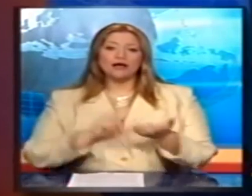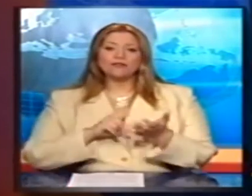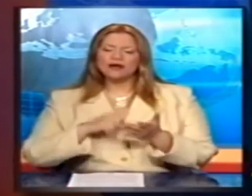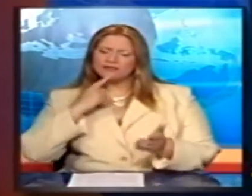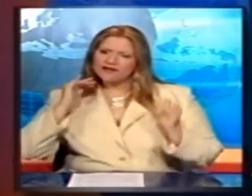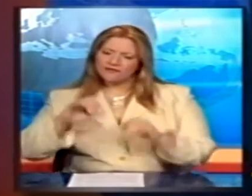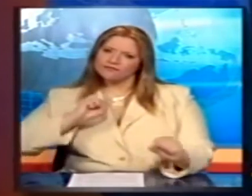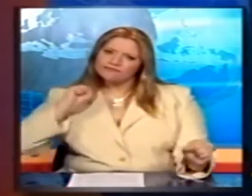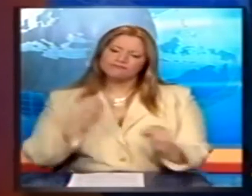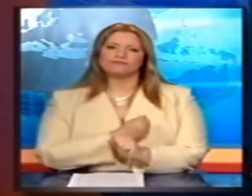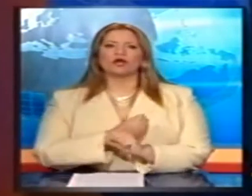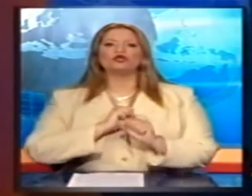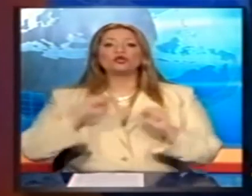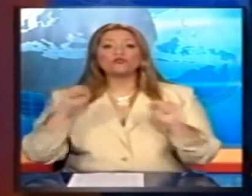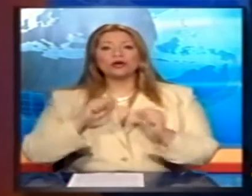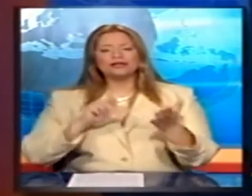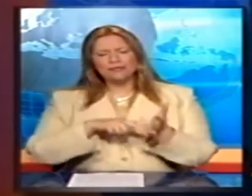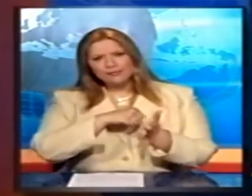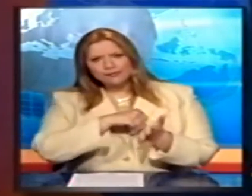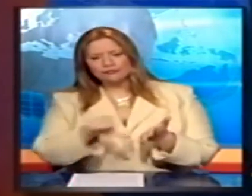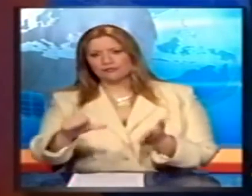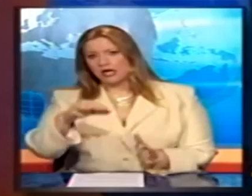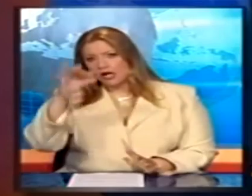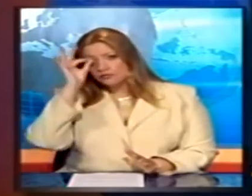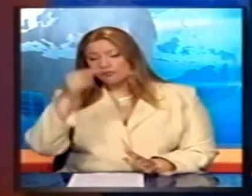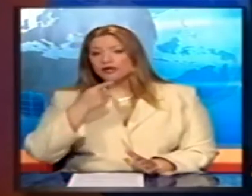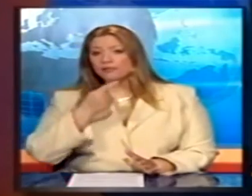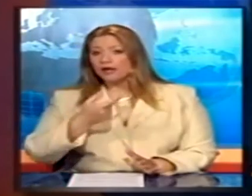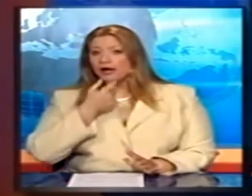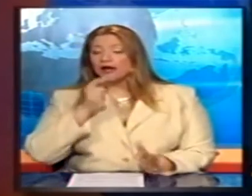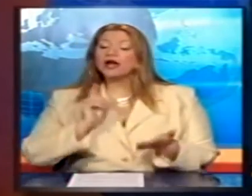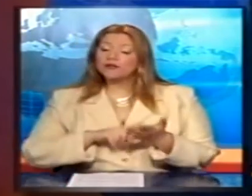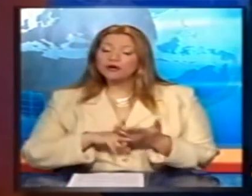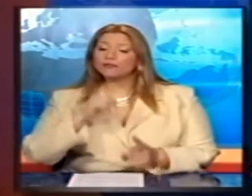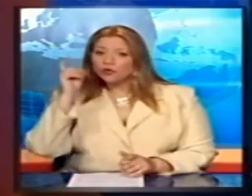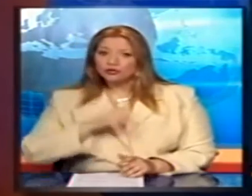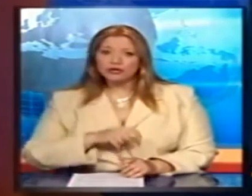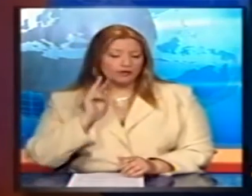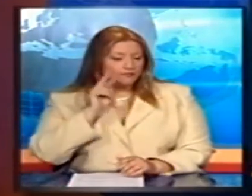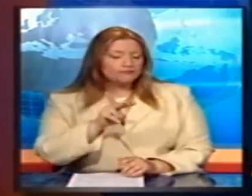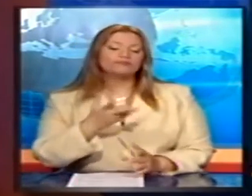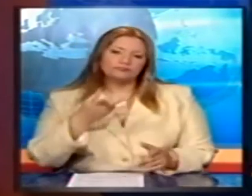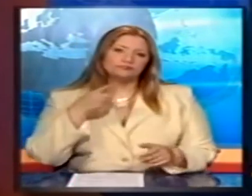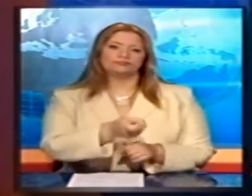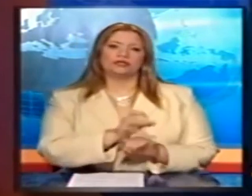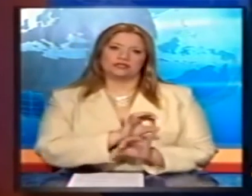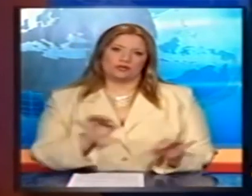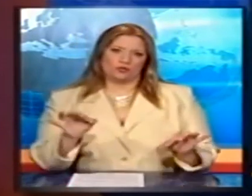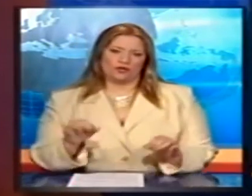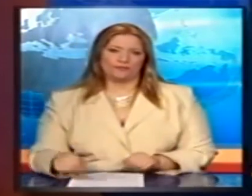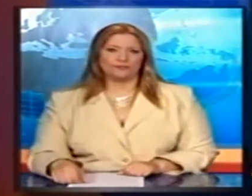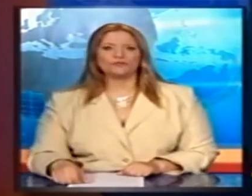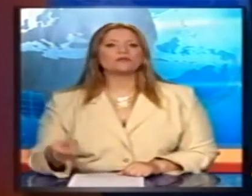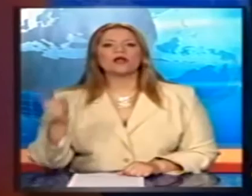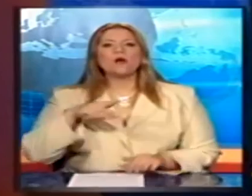πρέπει να γίνει ούτε βήμα πίσω στον πόλεμο κατά της τρομοκρατίας ενώ η Σκότλανδιαρντ επιμένει στην αναγκαιότητα του δόγματος πυροβολό και σκοτώνω Σε